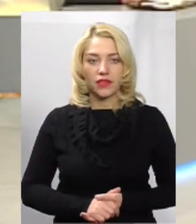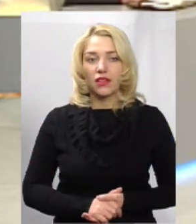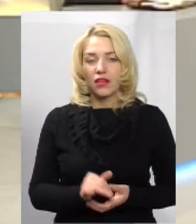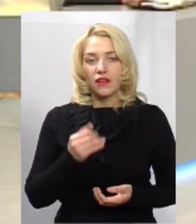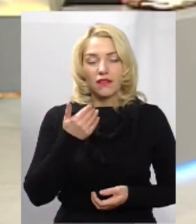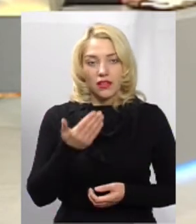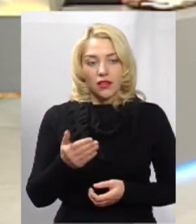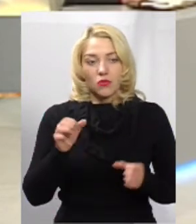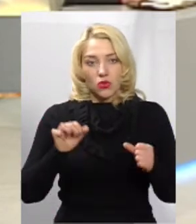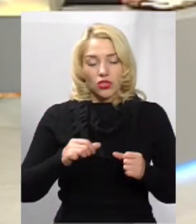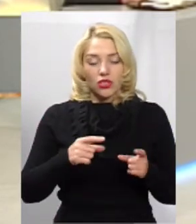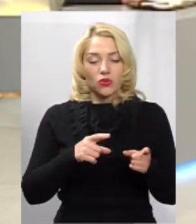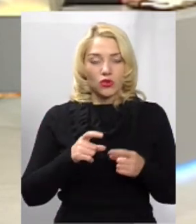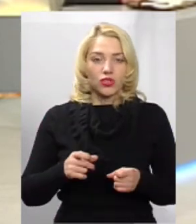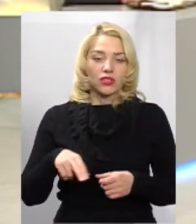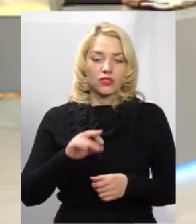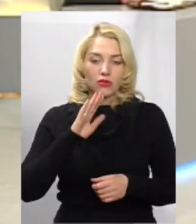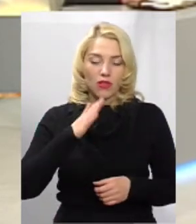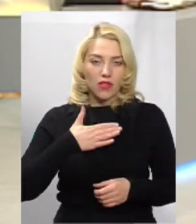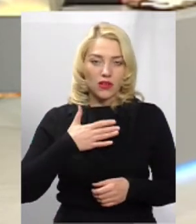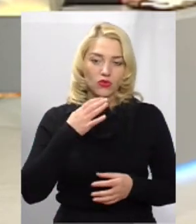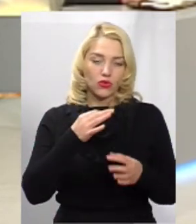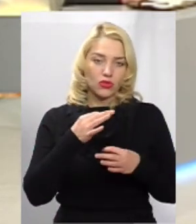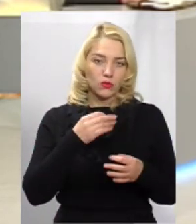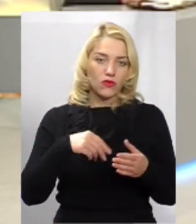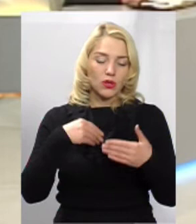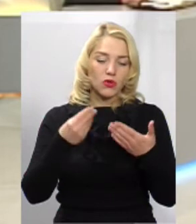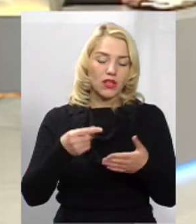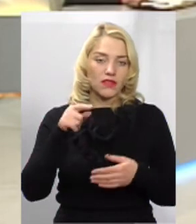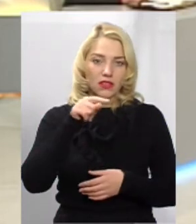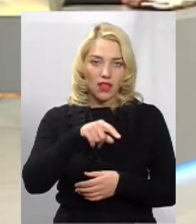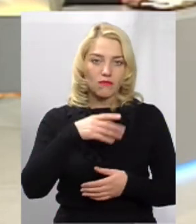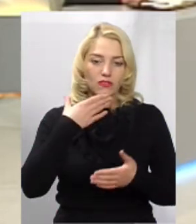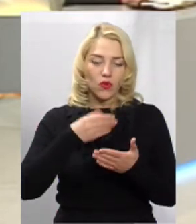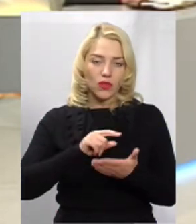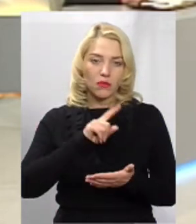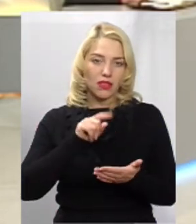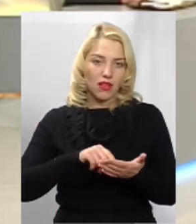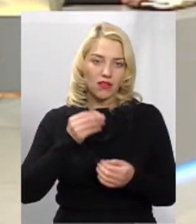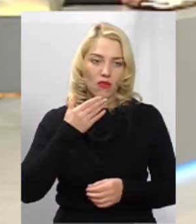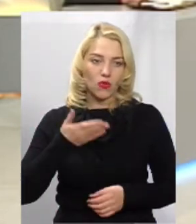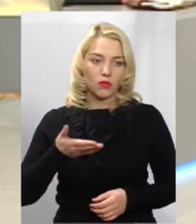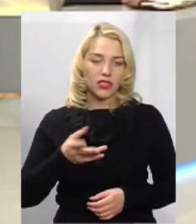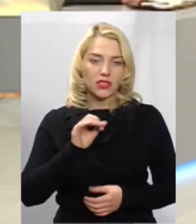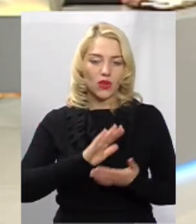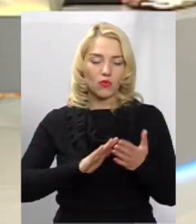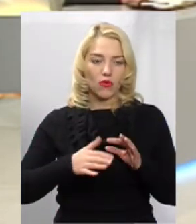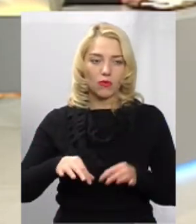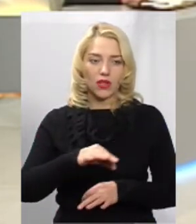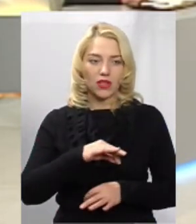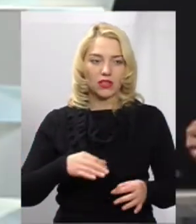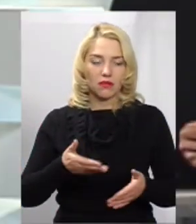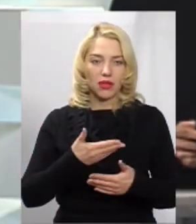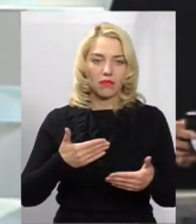І ви можете долучатися до нашої розмови, поставивши там свої запитання у коментарях. За умовами проєкту ми